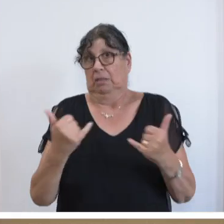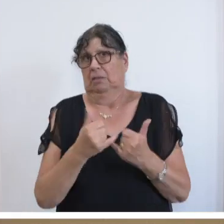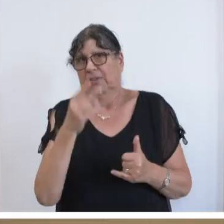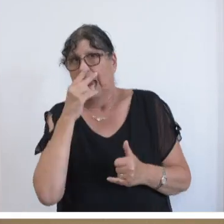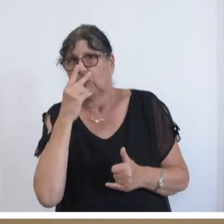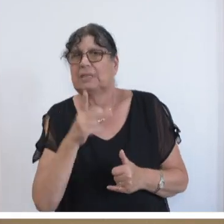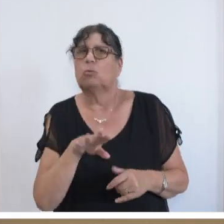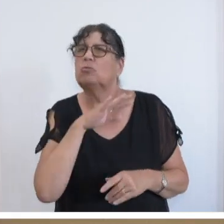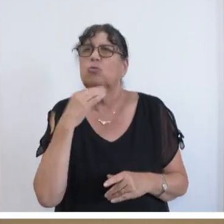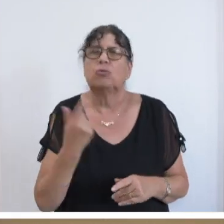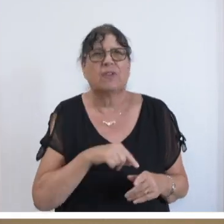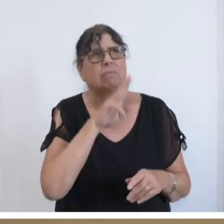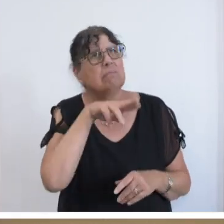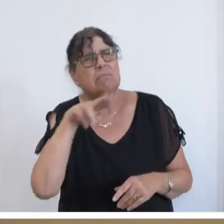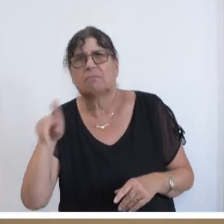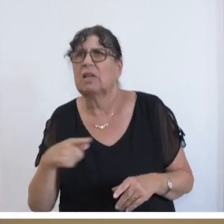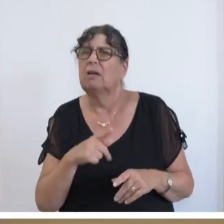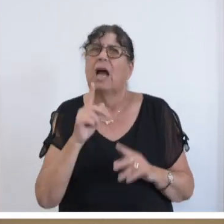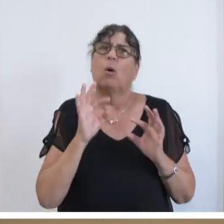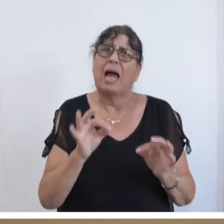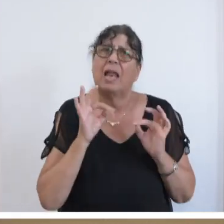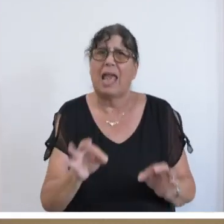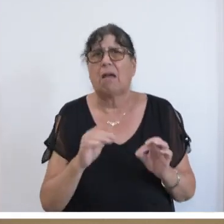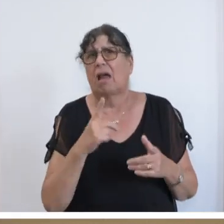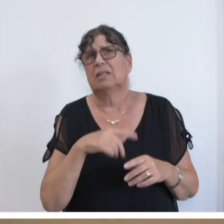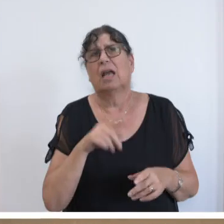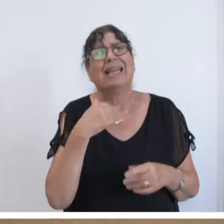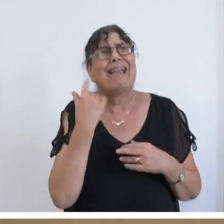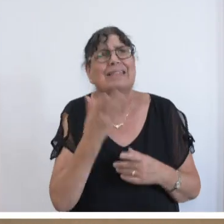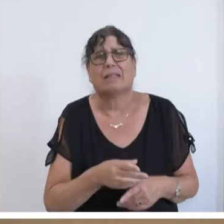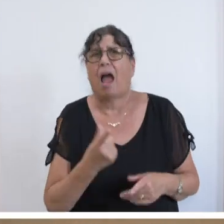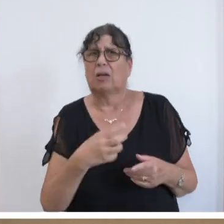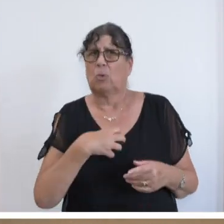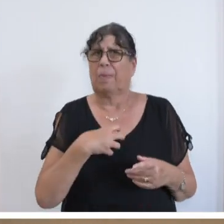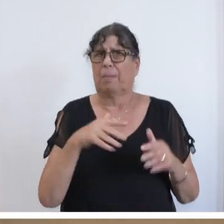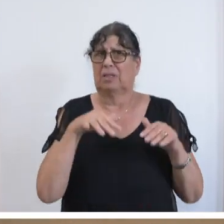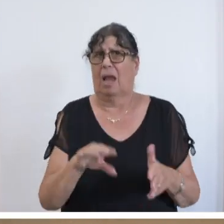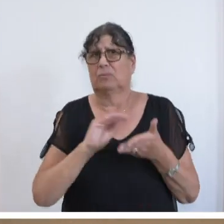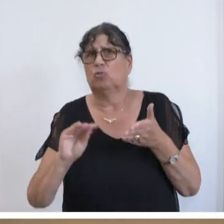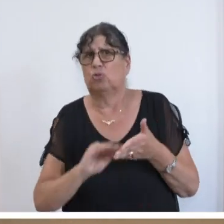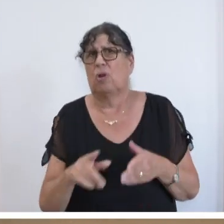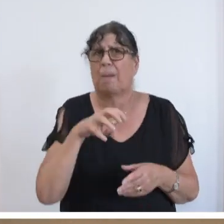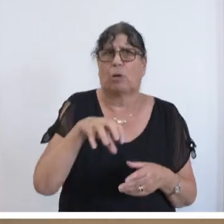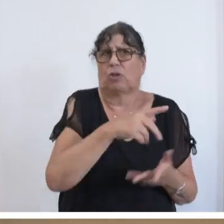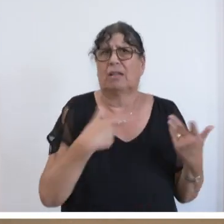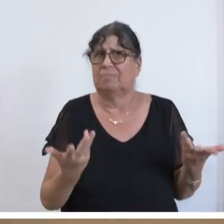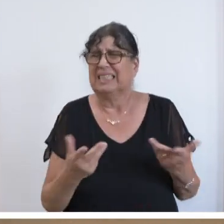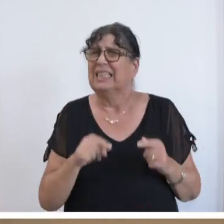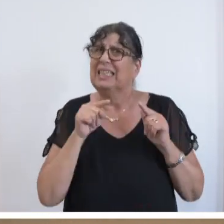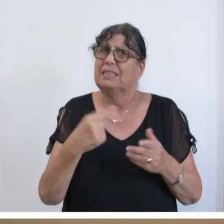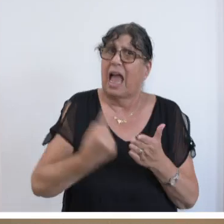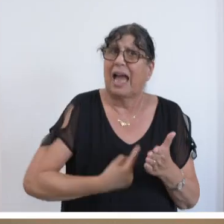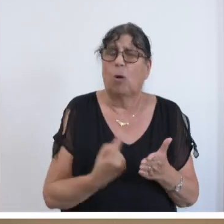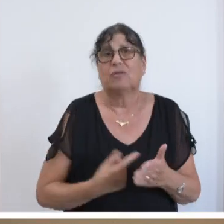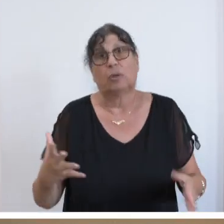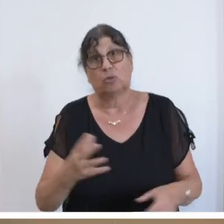vielen Baustellen, mit denen Lehrerinnen und Lehrer sich täglich konfrontiert sehen. Umso schwerer ist es doch dann, diese Herausforderung zu bewältigen